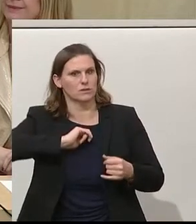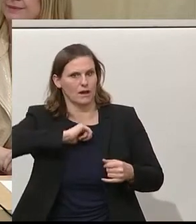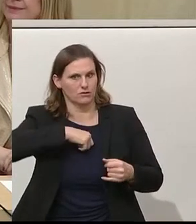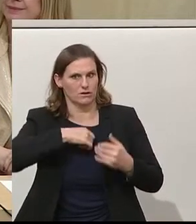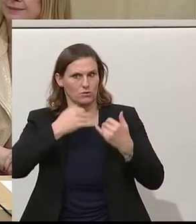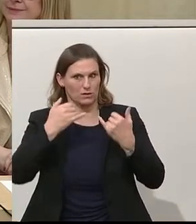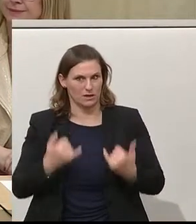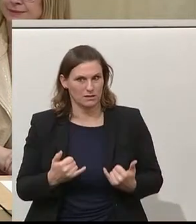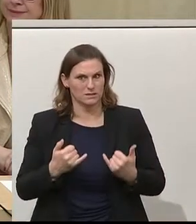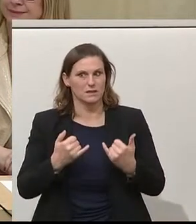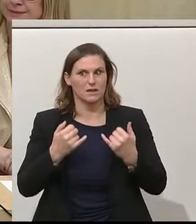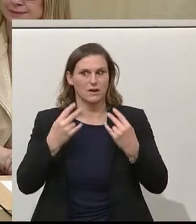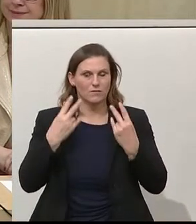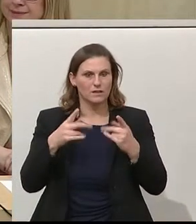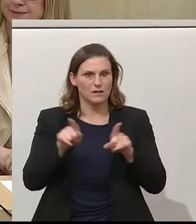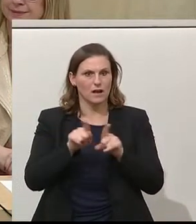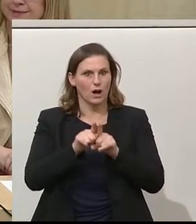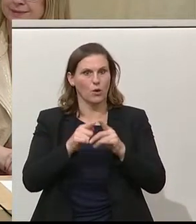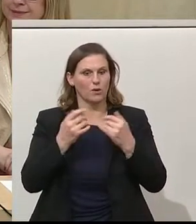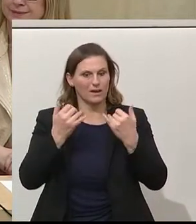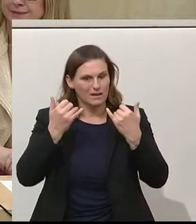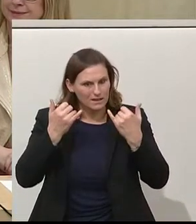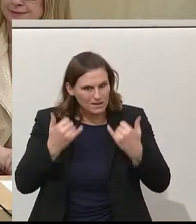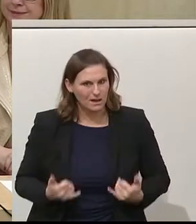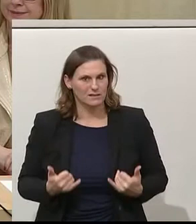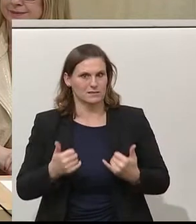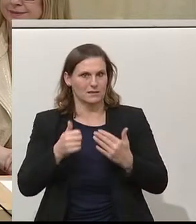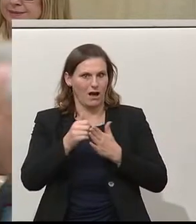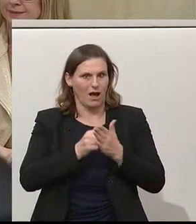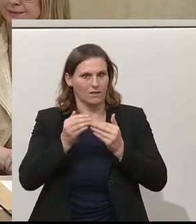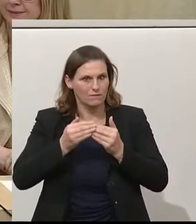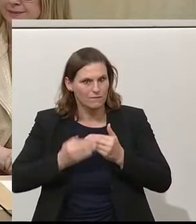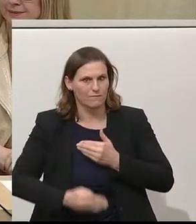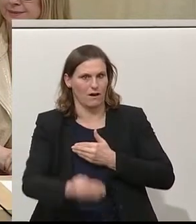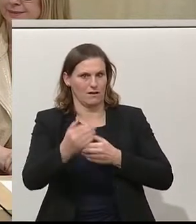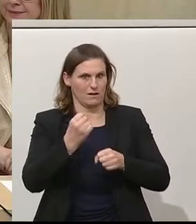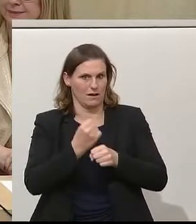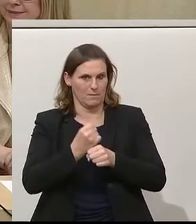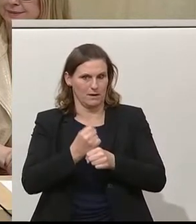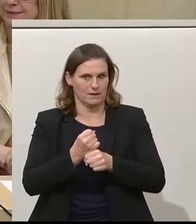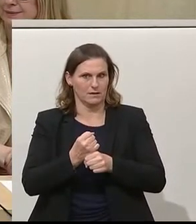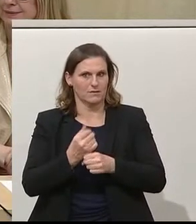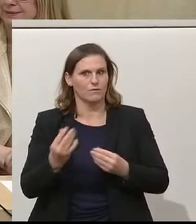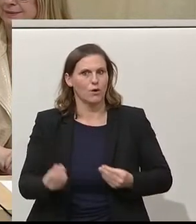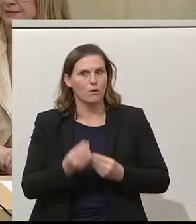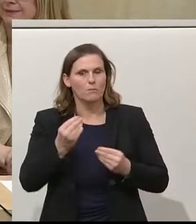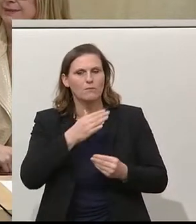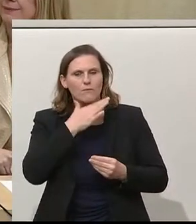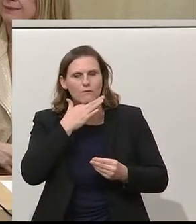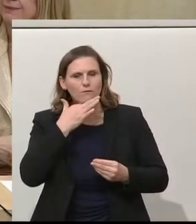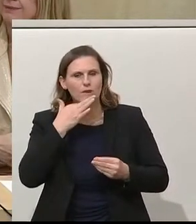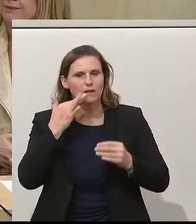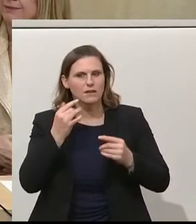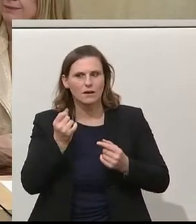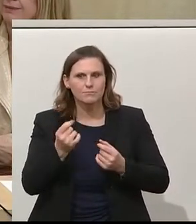sofort die Arbeit in der Bundesregierung aufnehmen. Denn wir stehen vor vielen großen Herausforderungen.